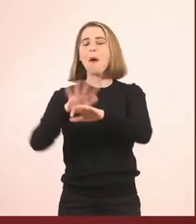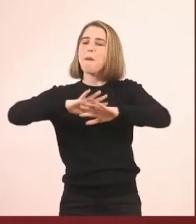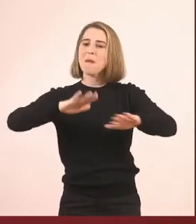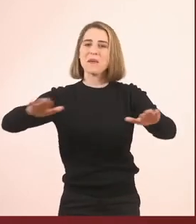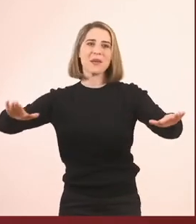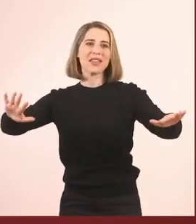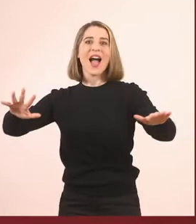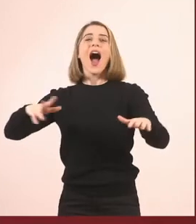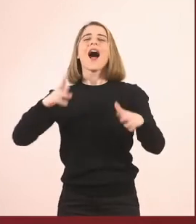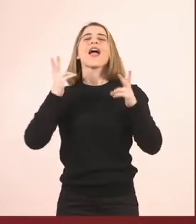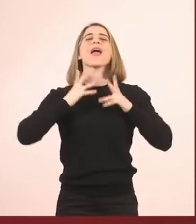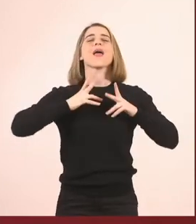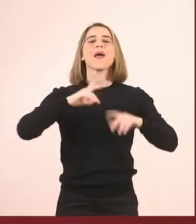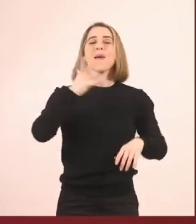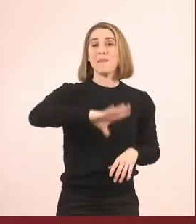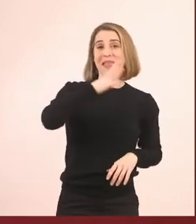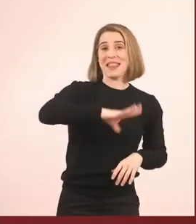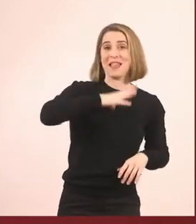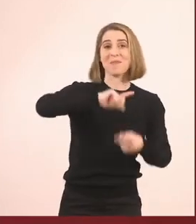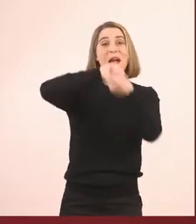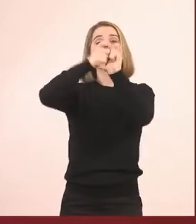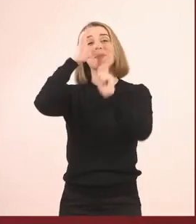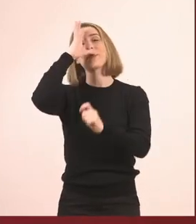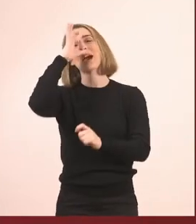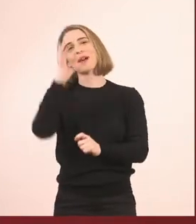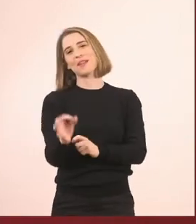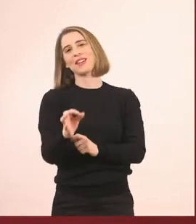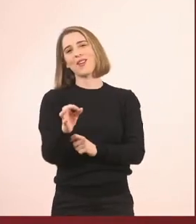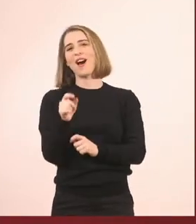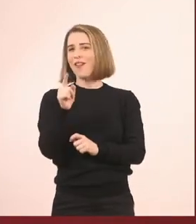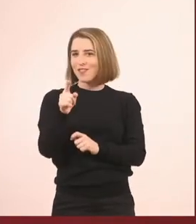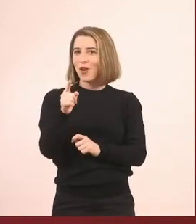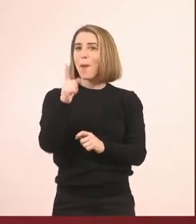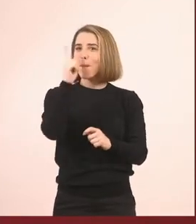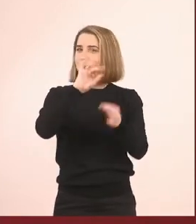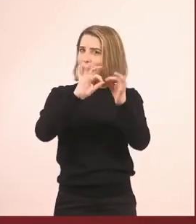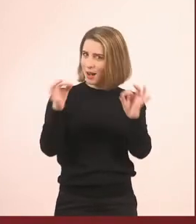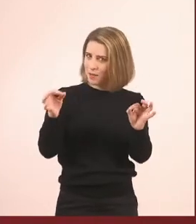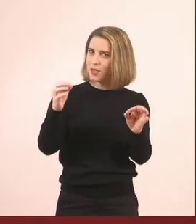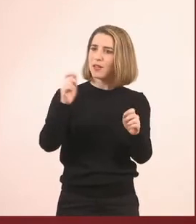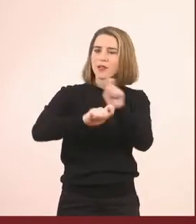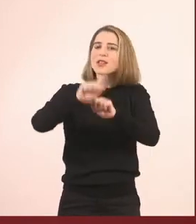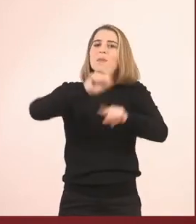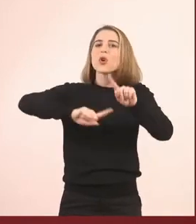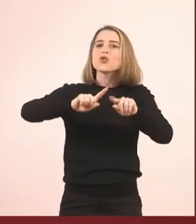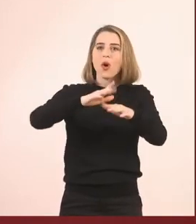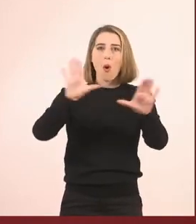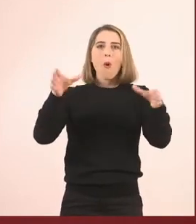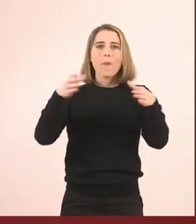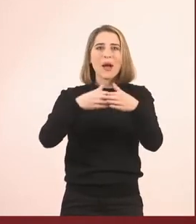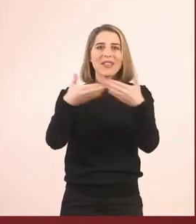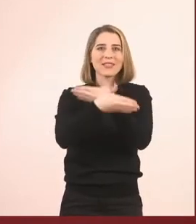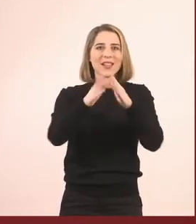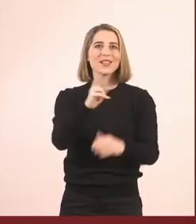πραγματική. Αυτό το τελευταίο που σας είπα ήταν ένα παραμύθι που φτιάξαν τα παιδιά της Δευτέρας. Γιατί να μην μπορείς να φτιάξεις και εσύ το δικό σου